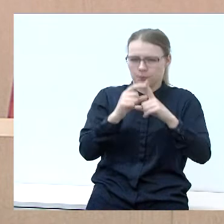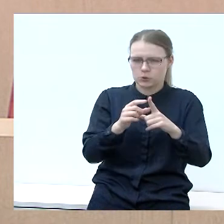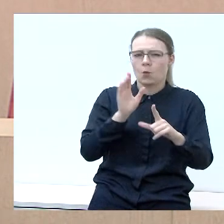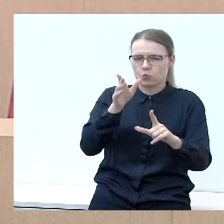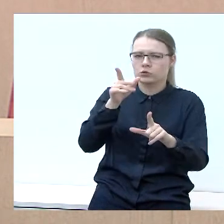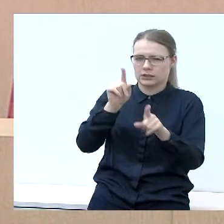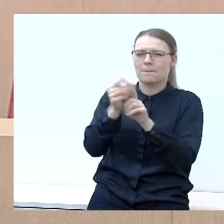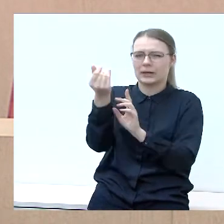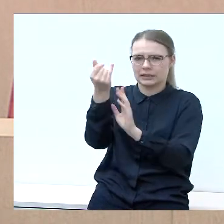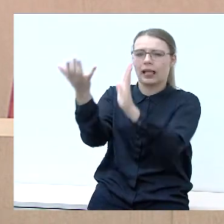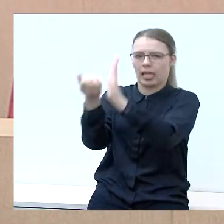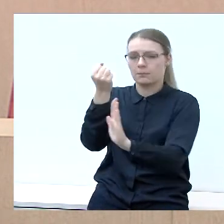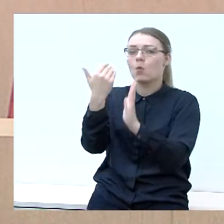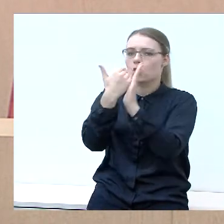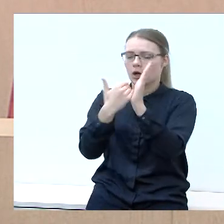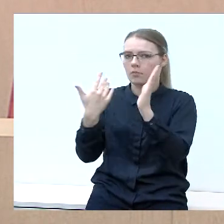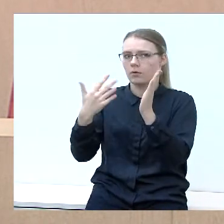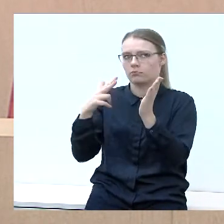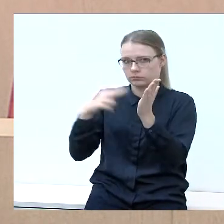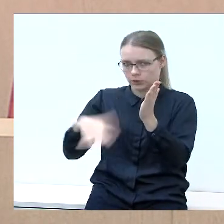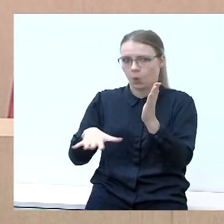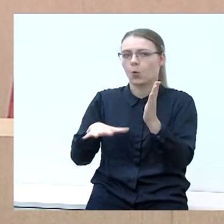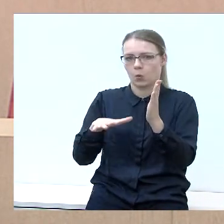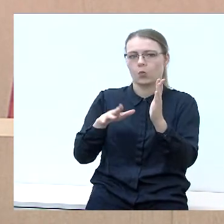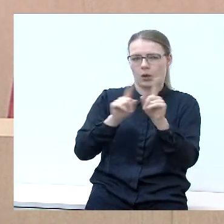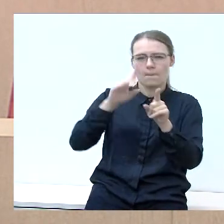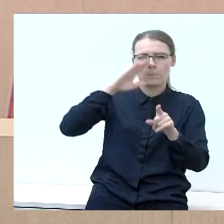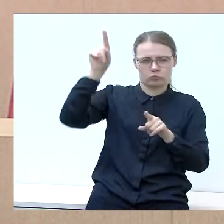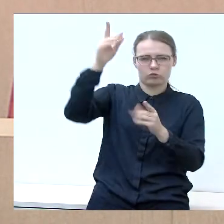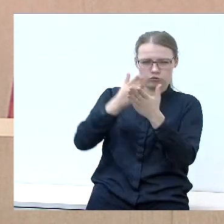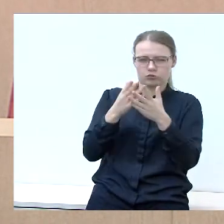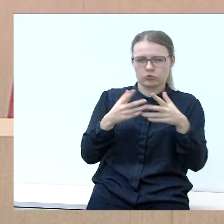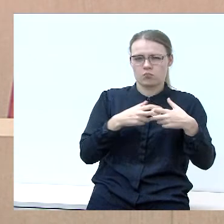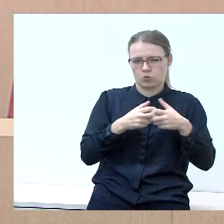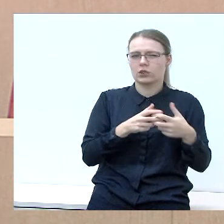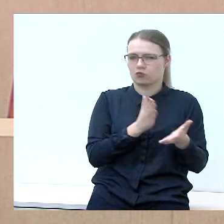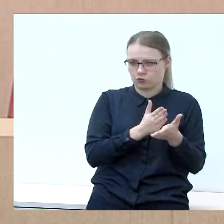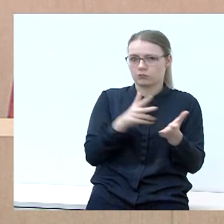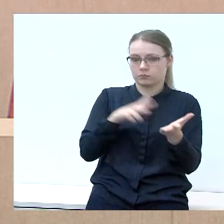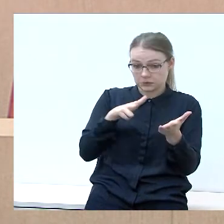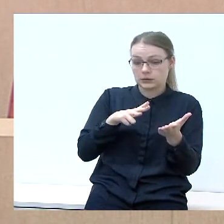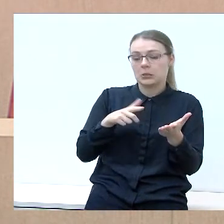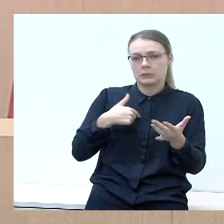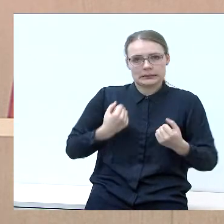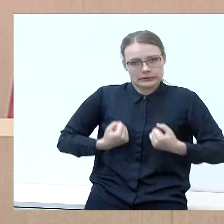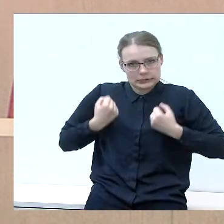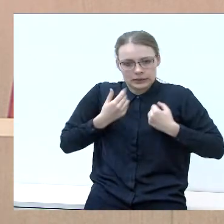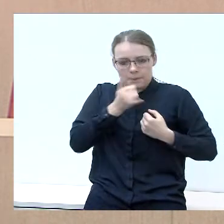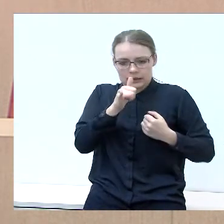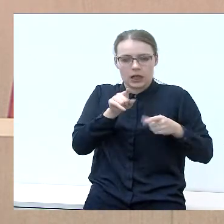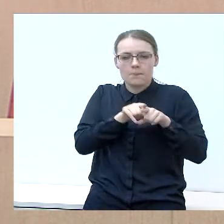tam jau yra patvirtita programa, tiek aš girdėjau Briuselyje, gausim leišų ir bandysim tą visumą